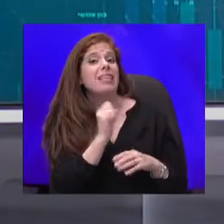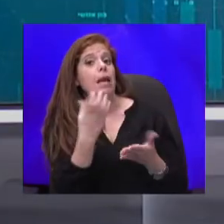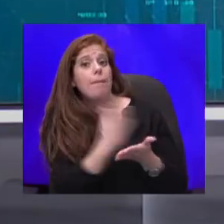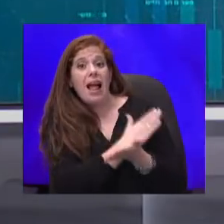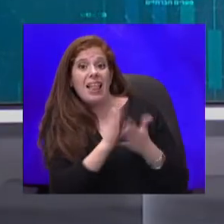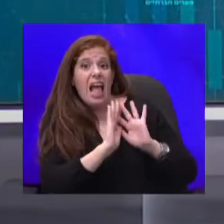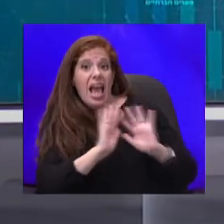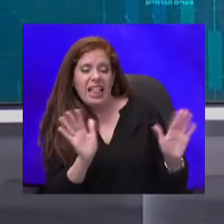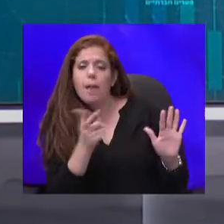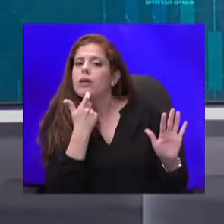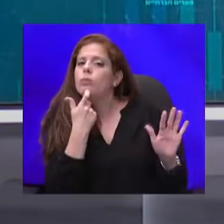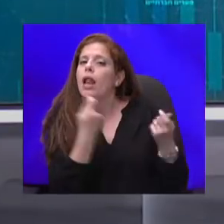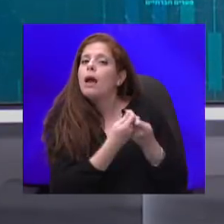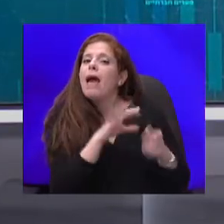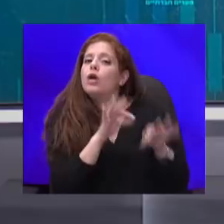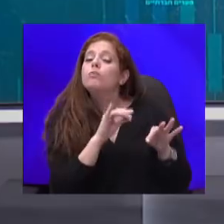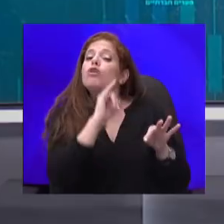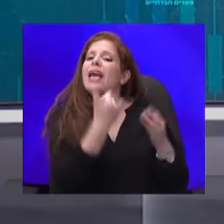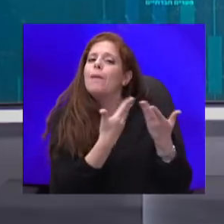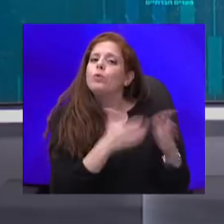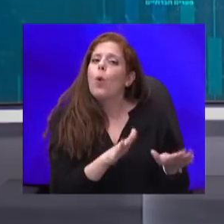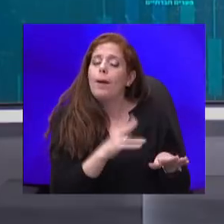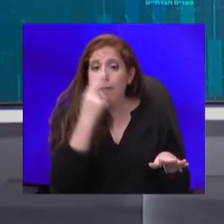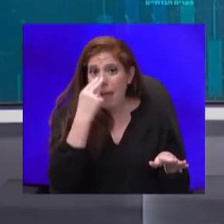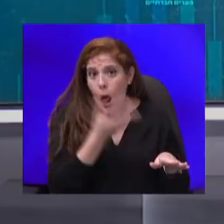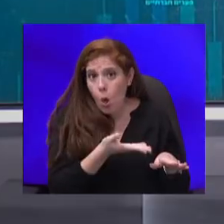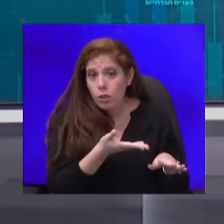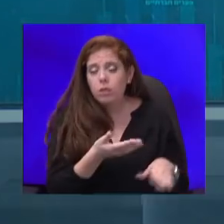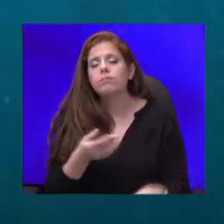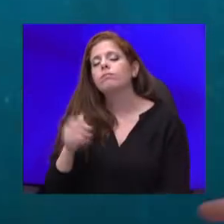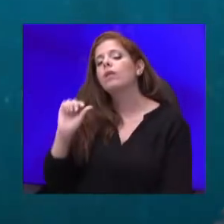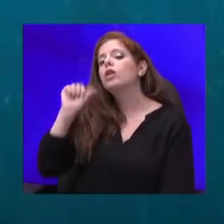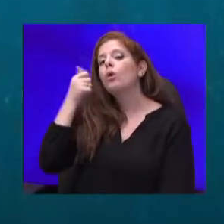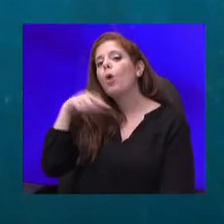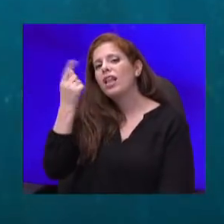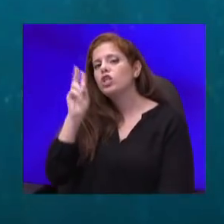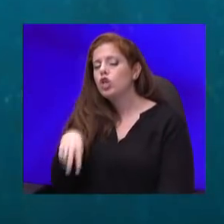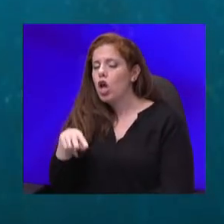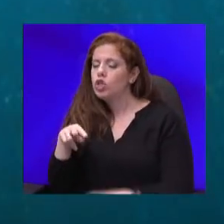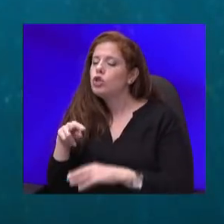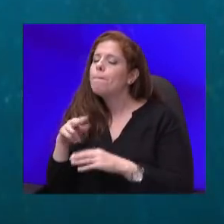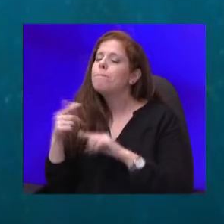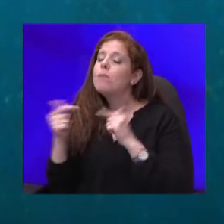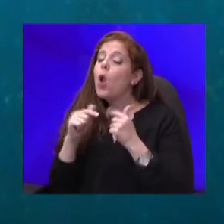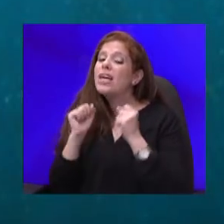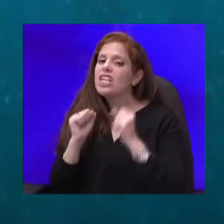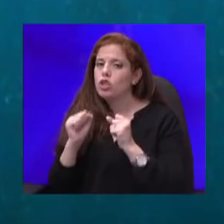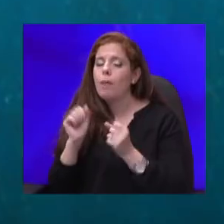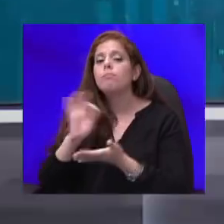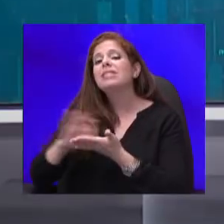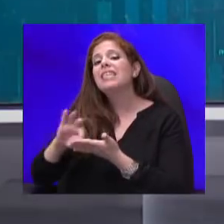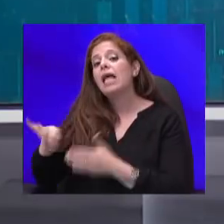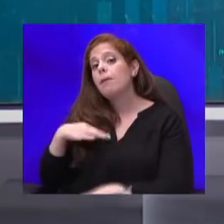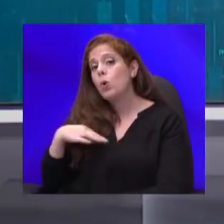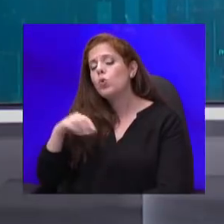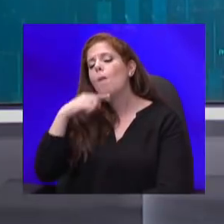כן פתוחים במסגרת הפיילוט? אז קודם כל נגיד שיש שם מחלוקת ממש קשה בנוגע לקניונים, במשרד הבריאות אומרים לסגור הכל, כל כך גם